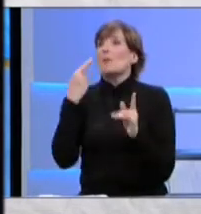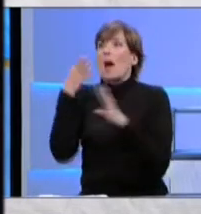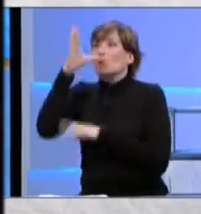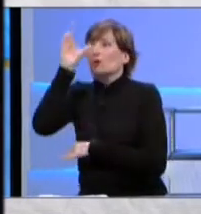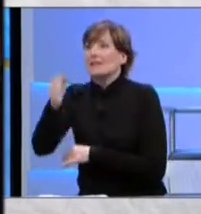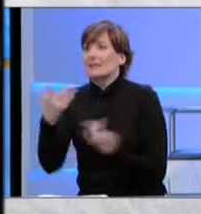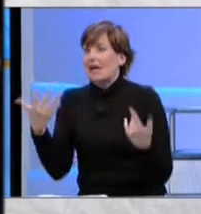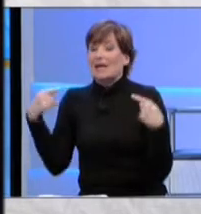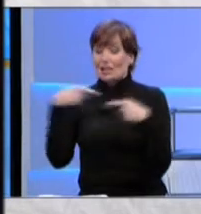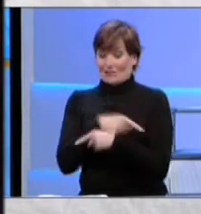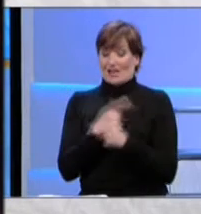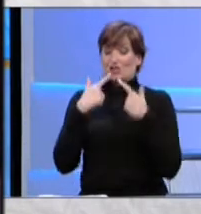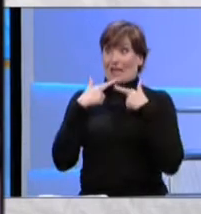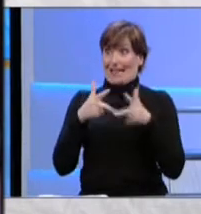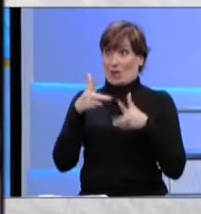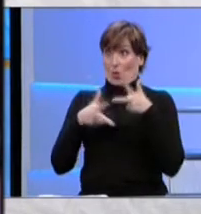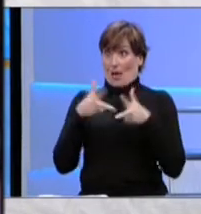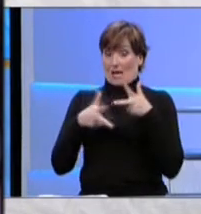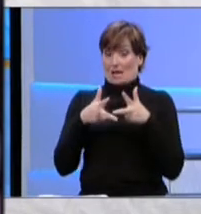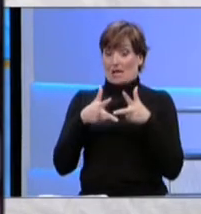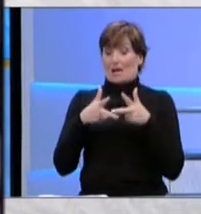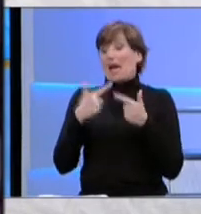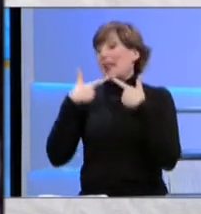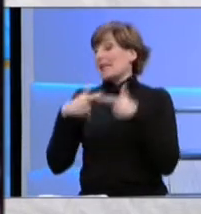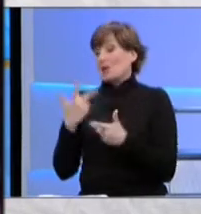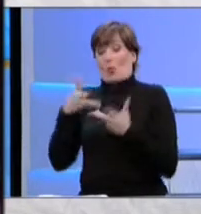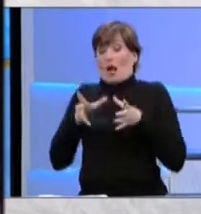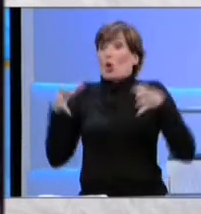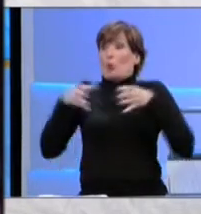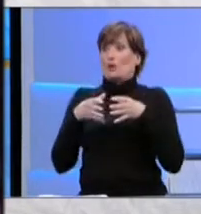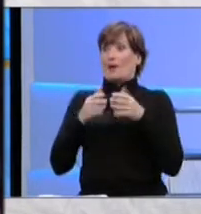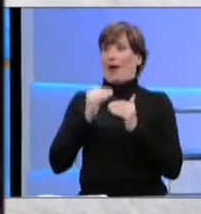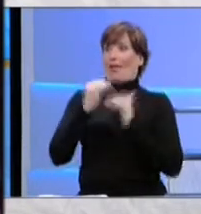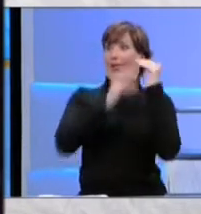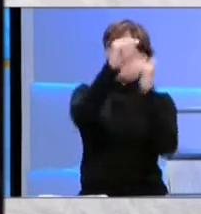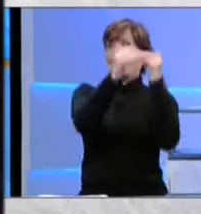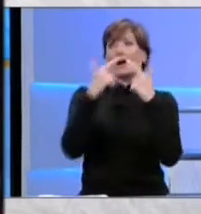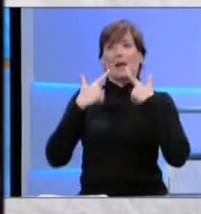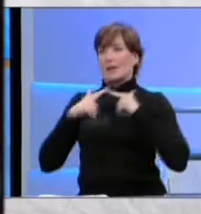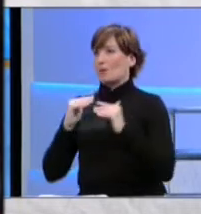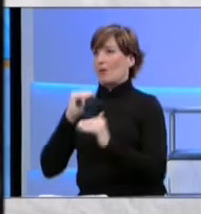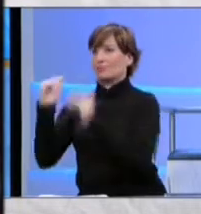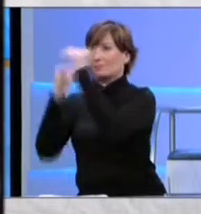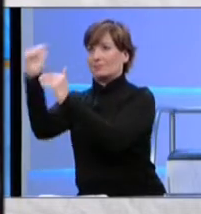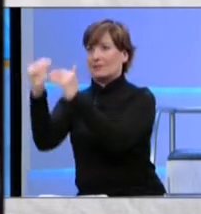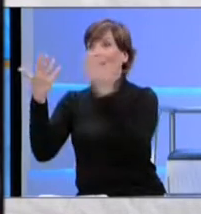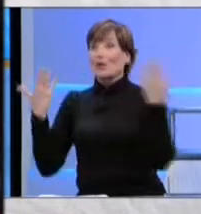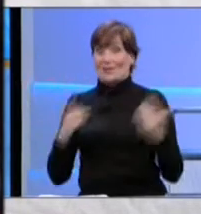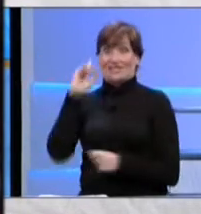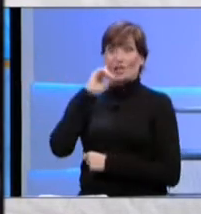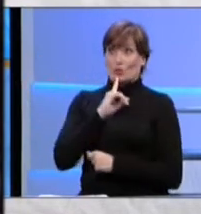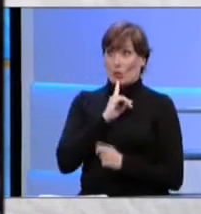cresce col crescere della comunità. Quindi, quanto più le persone sorde, gli studenti sordi, hanno potuto